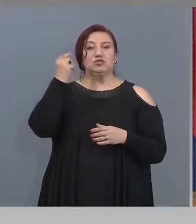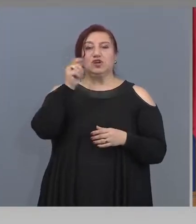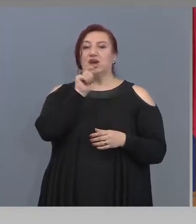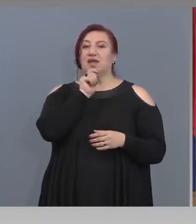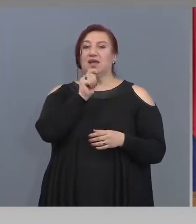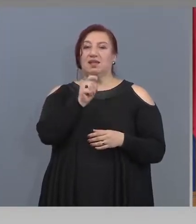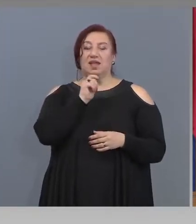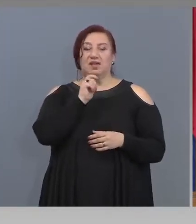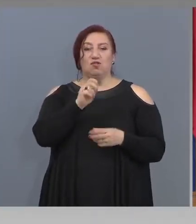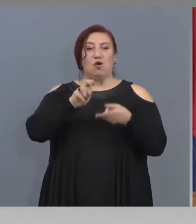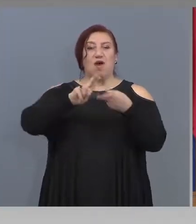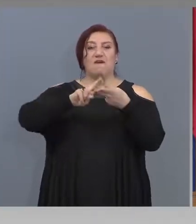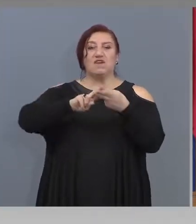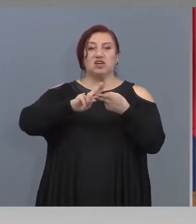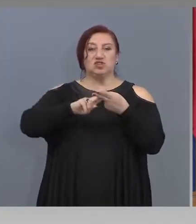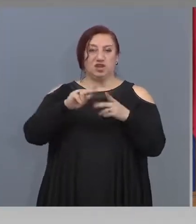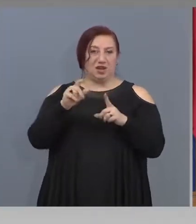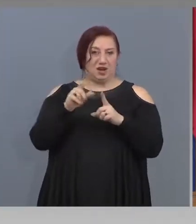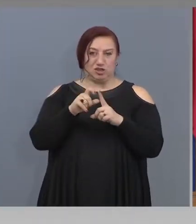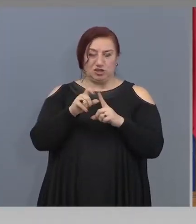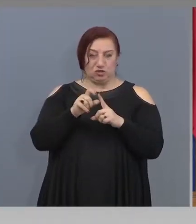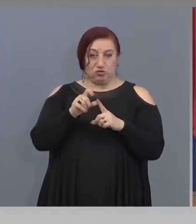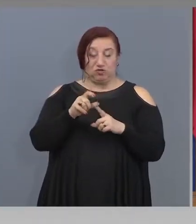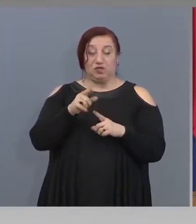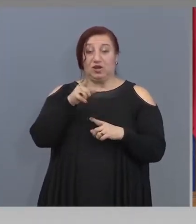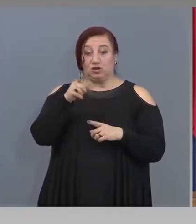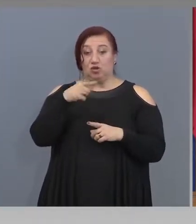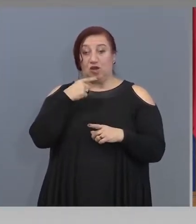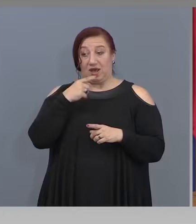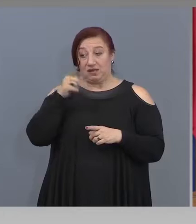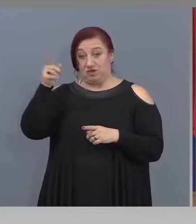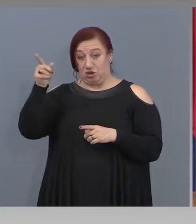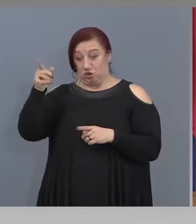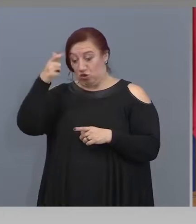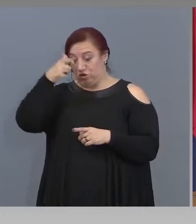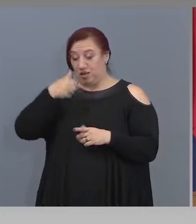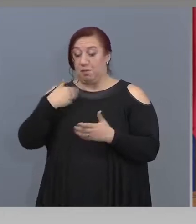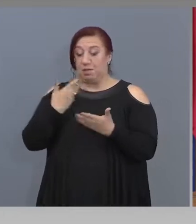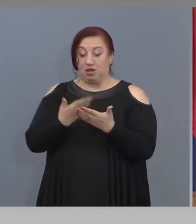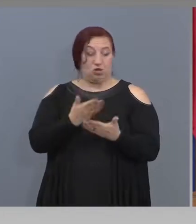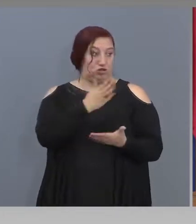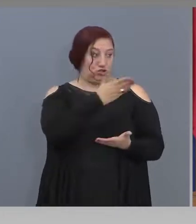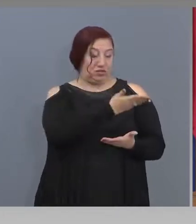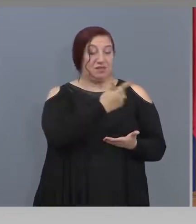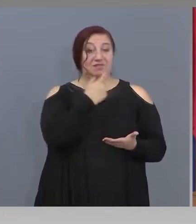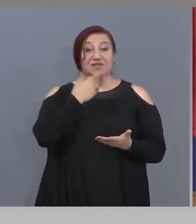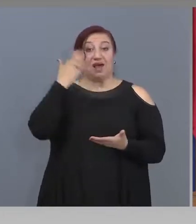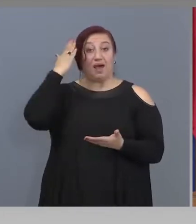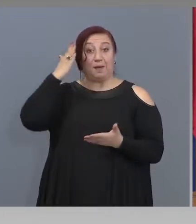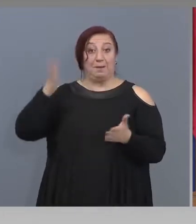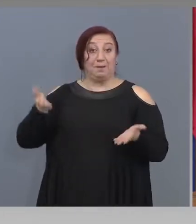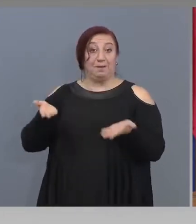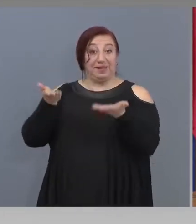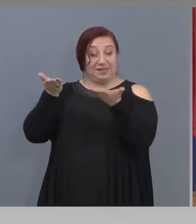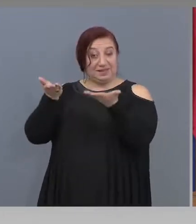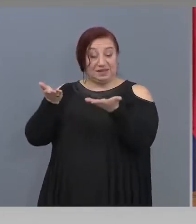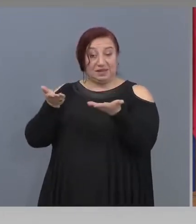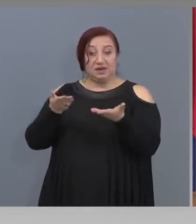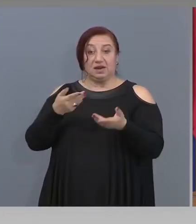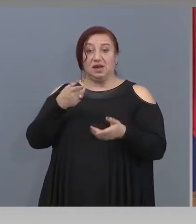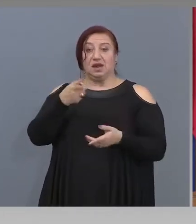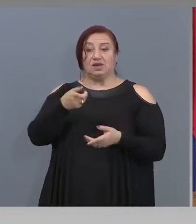Рашидов, Той каза, че той ви е предложил за министър. Това така ли е? Той не за първи път ви